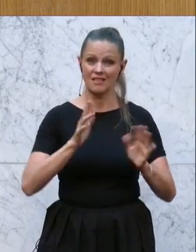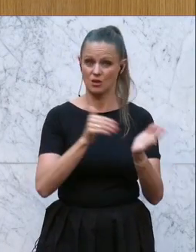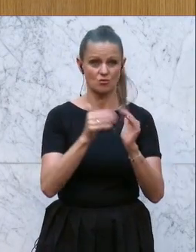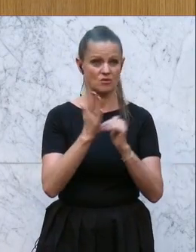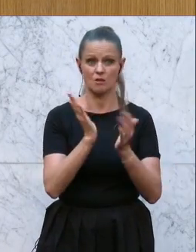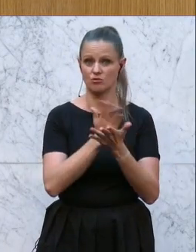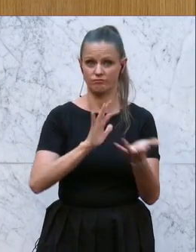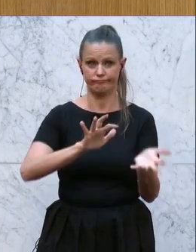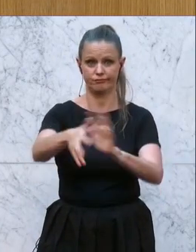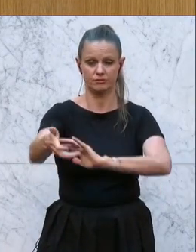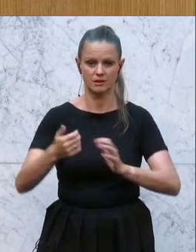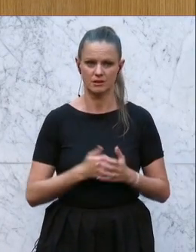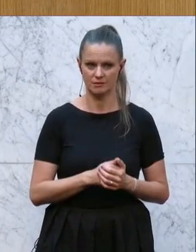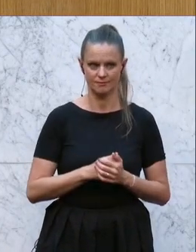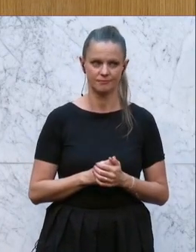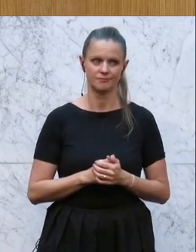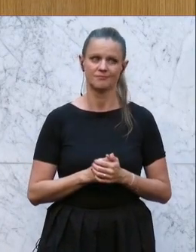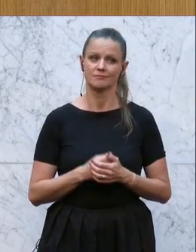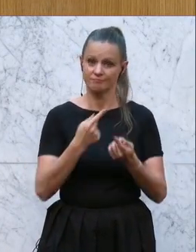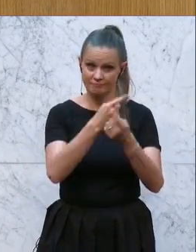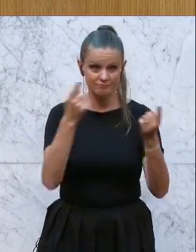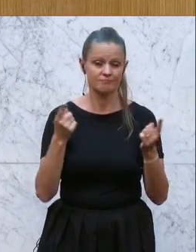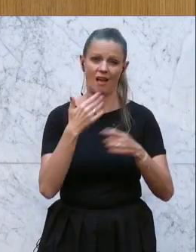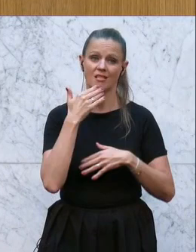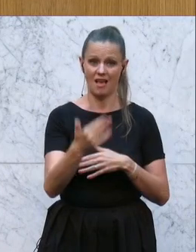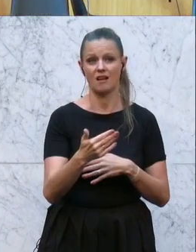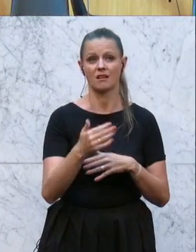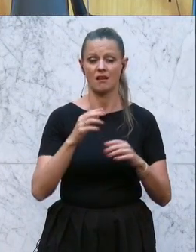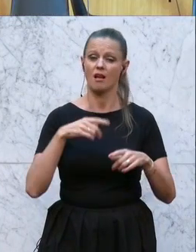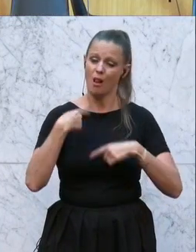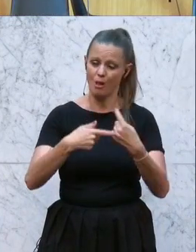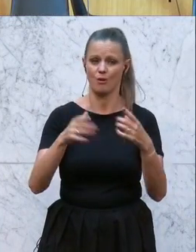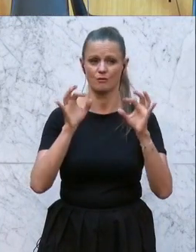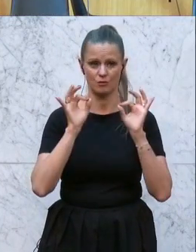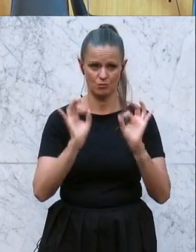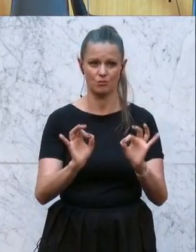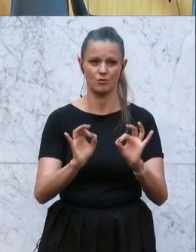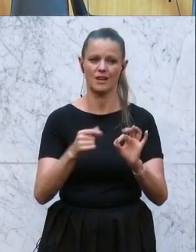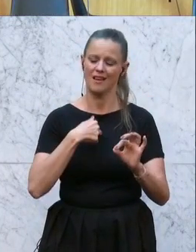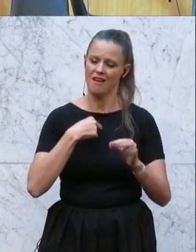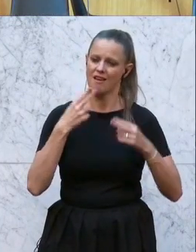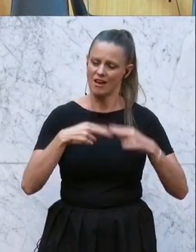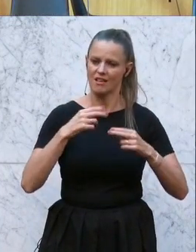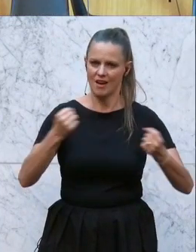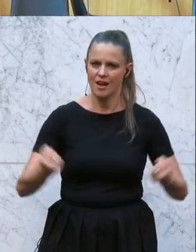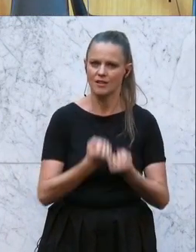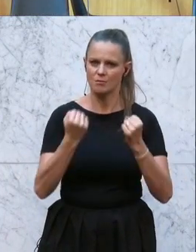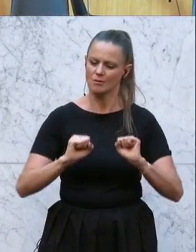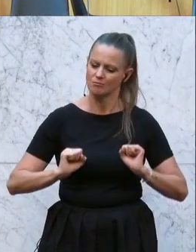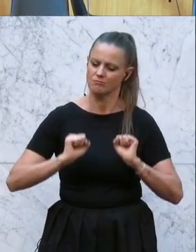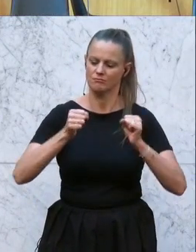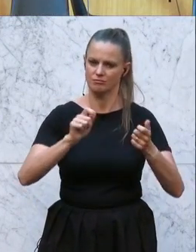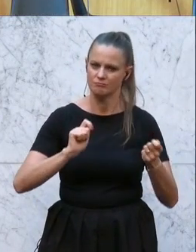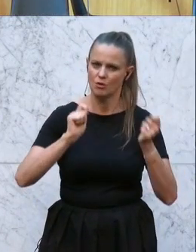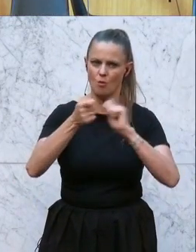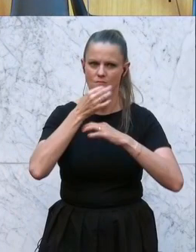Minister. Und allein Ihnen ist es zu verdanken, dass es funktioniert. Und ich werde mich weiterhin bemühen und dafür einsetzen, dass sich hier etwas bewegt und